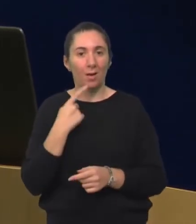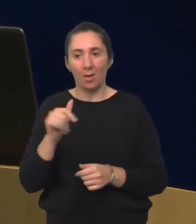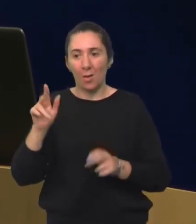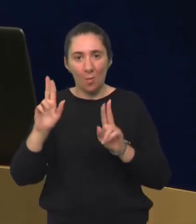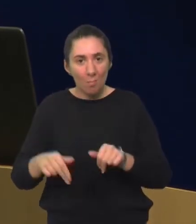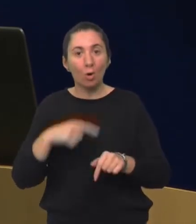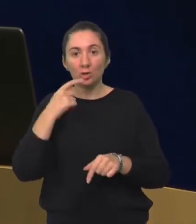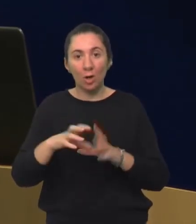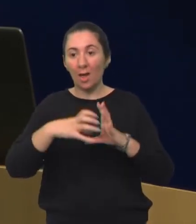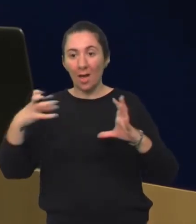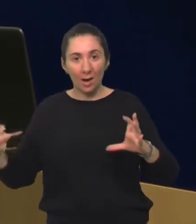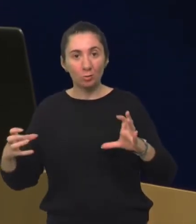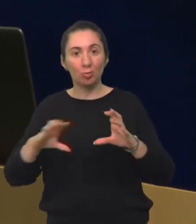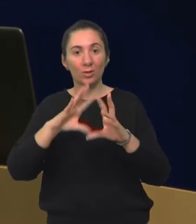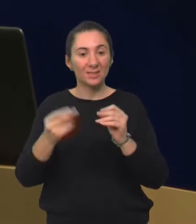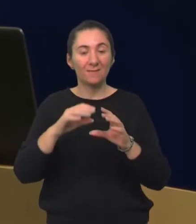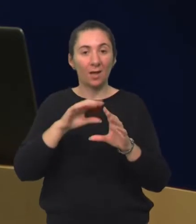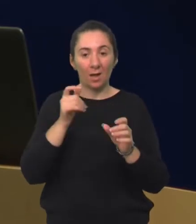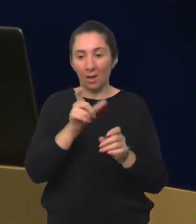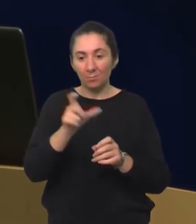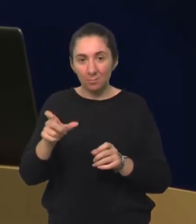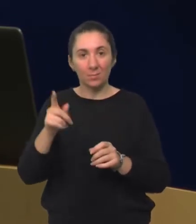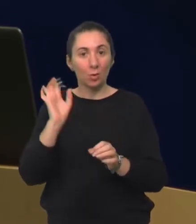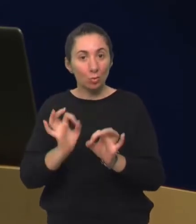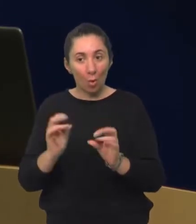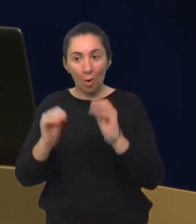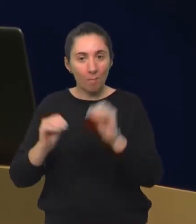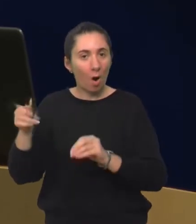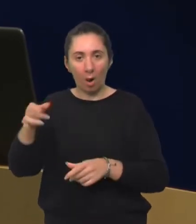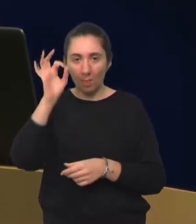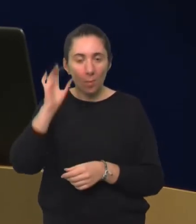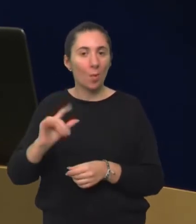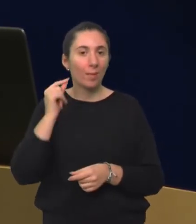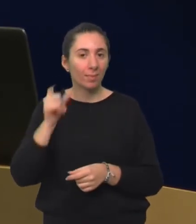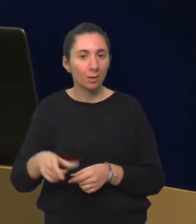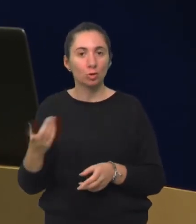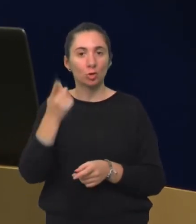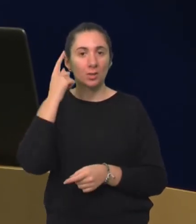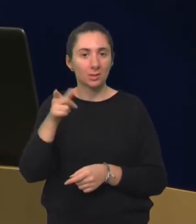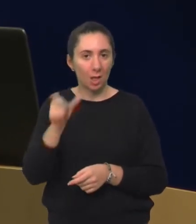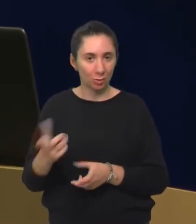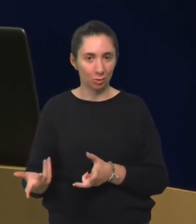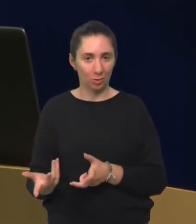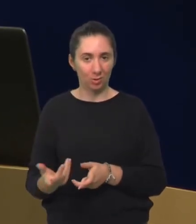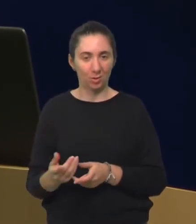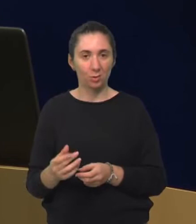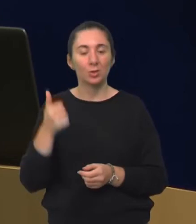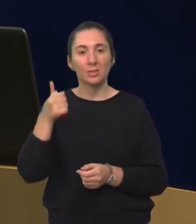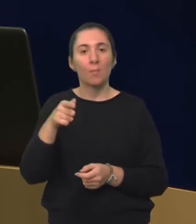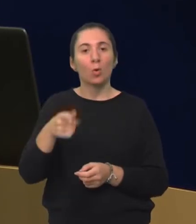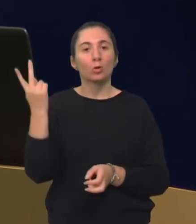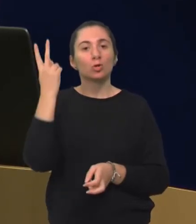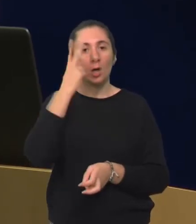da, mogao ga je producirati, nije ga razumije, ali to su naravno iznimke od pravila. Kada promatramo to cijelovito, onda uvijek znamo da zapravo samo ono što